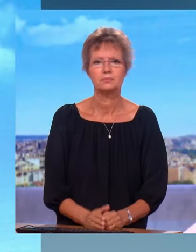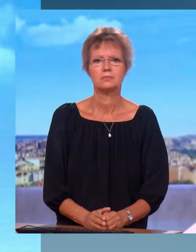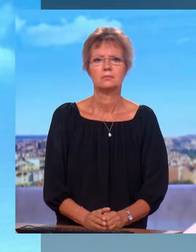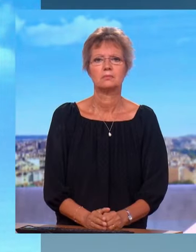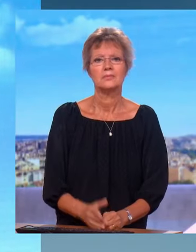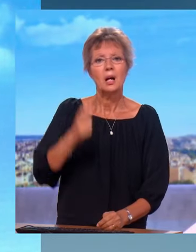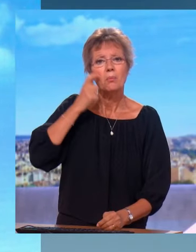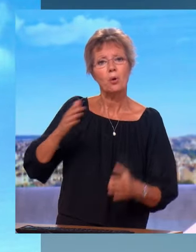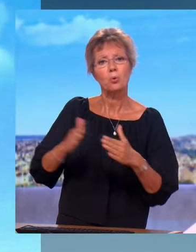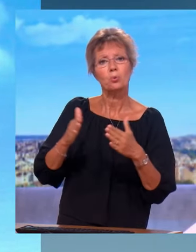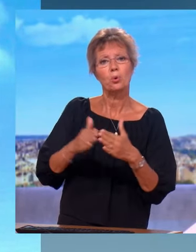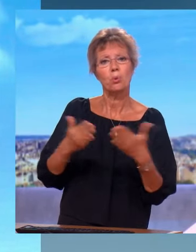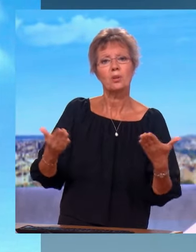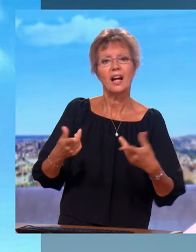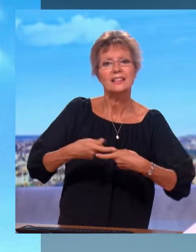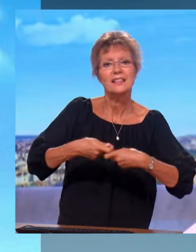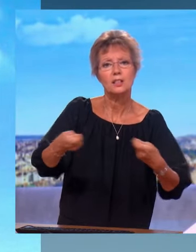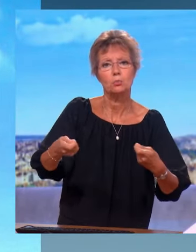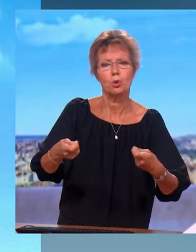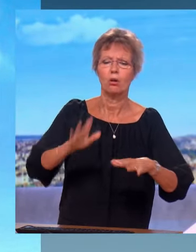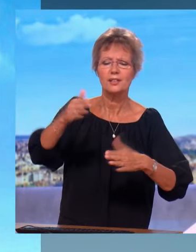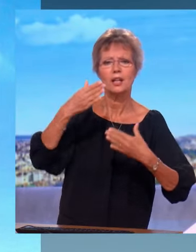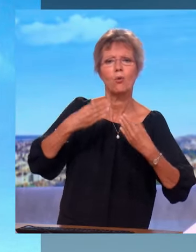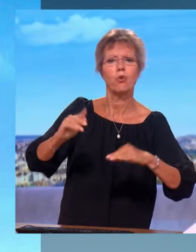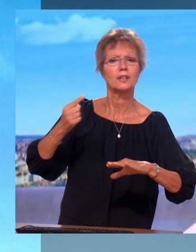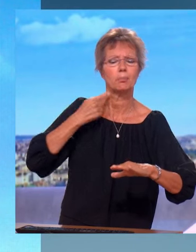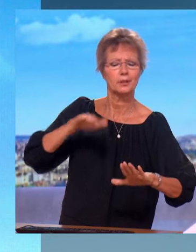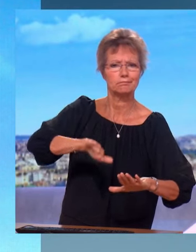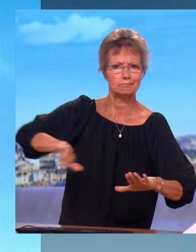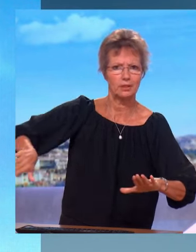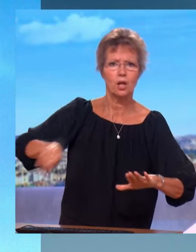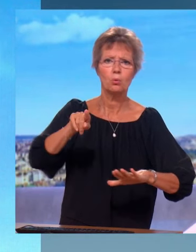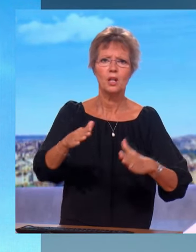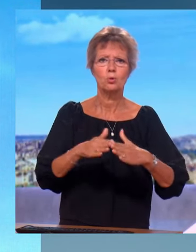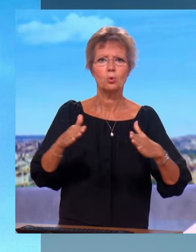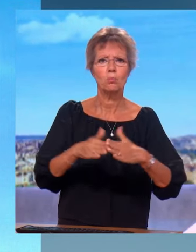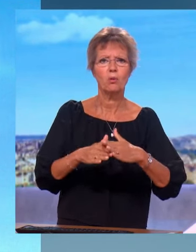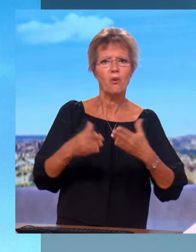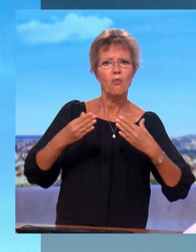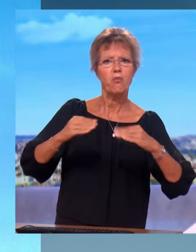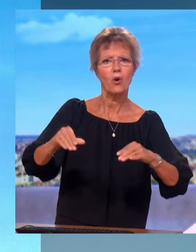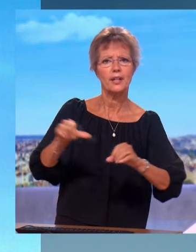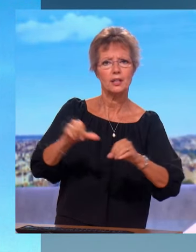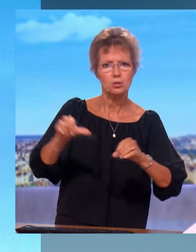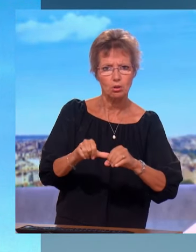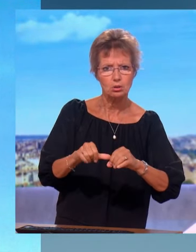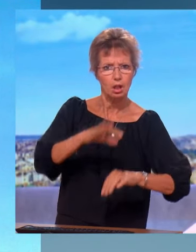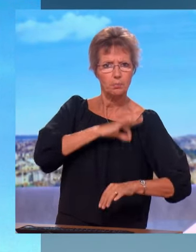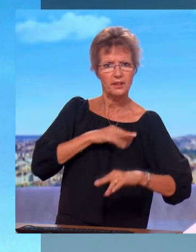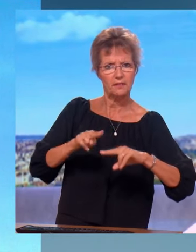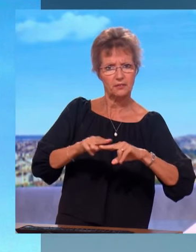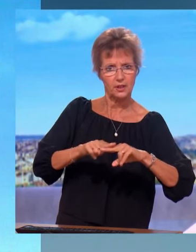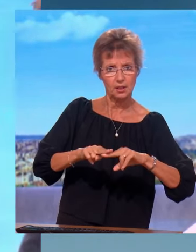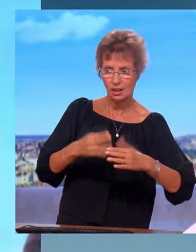aux distributeurs de vendre à prix… Il a oublié la vente à perte, qui a fait un flop. Il demande à vendre à prix coûtant. Est-ce que ça, c'est une bonne chose ? – Mais nombre